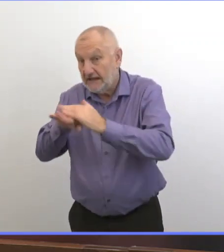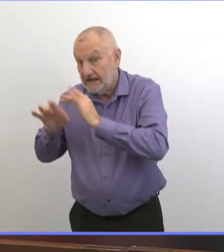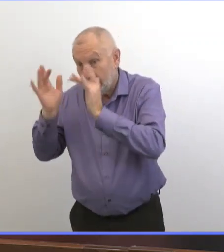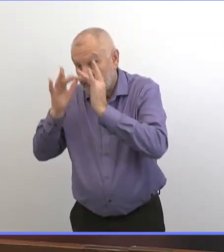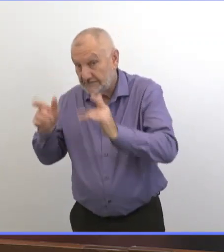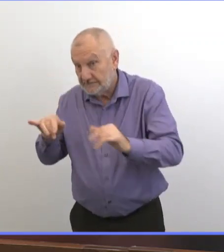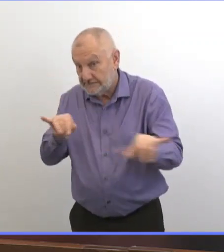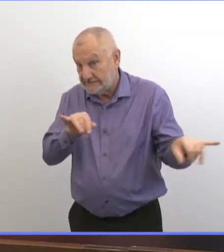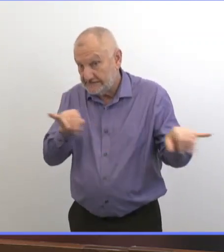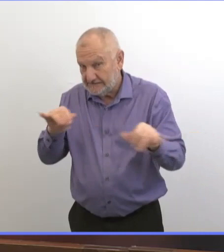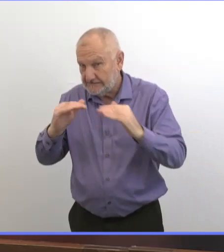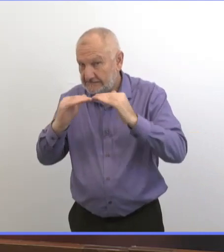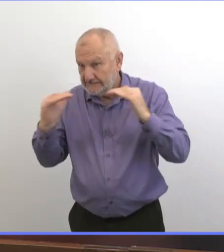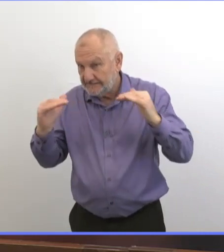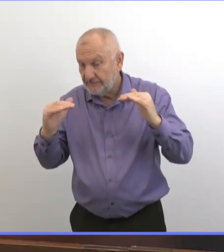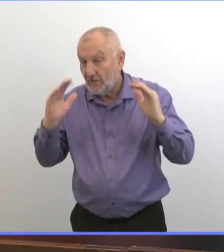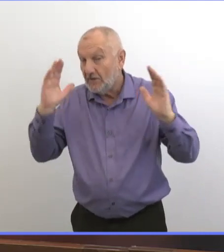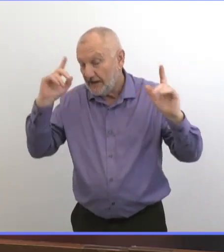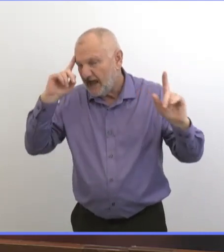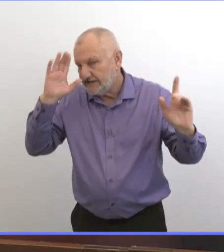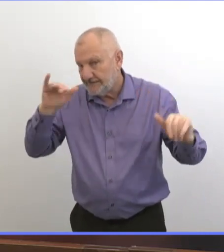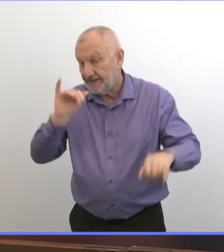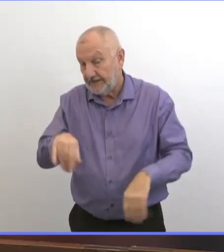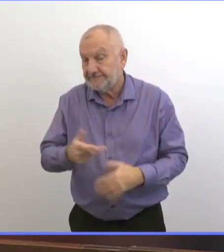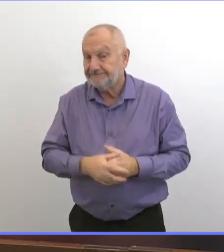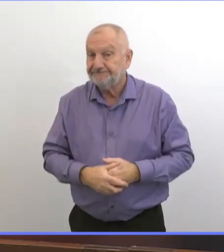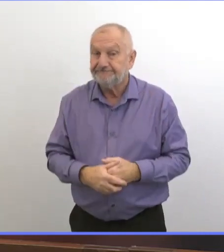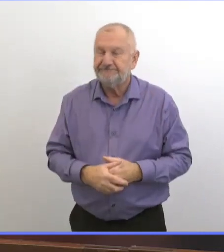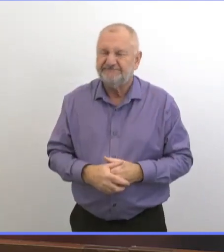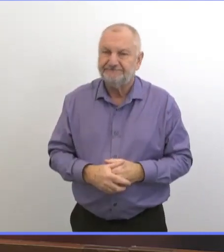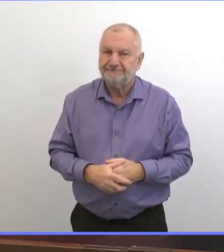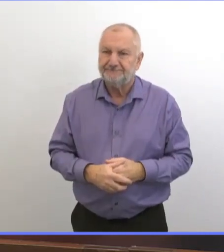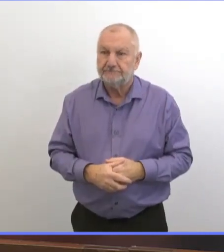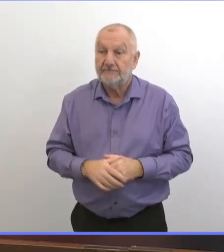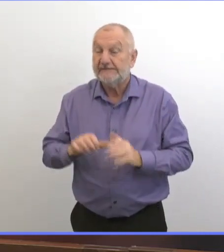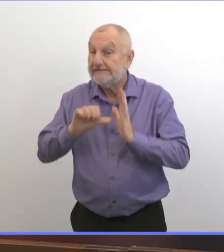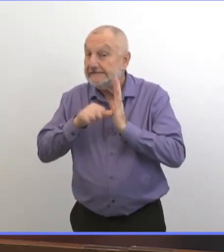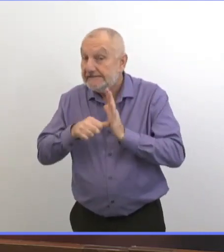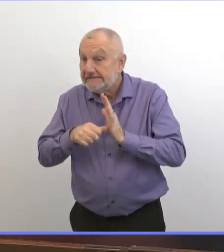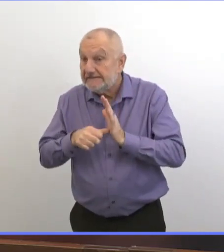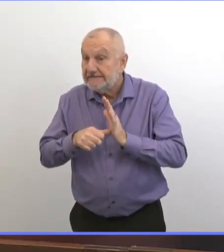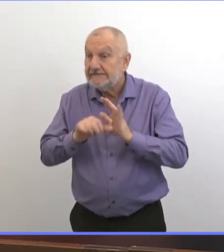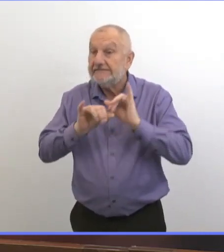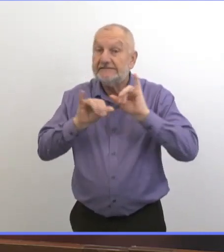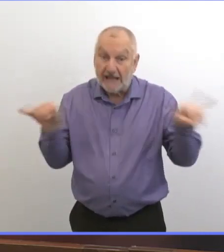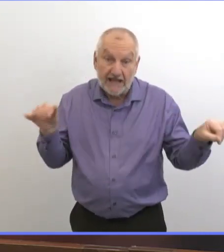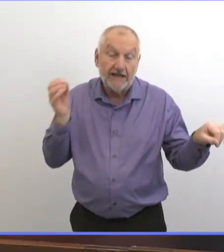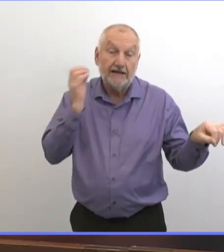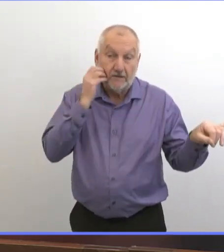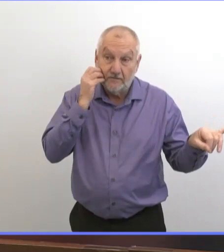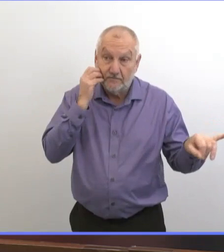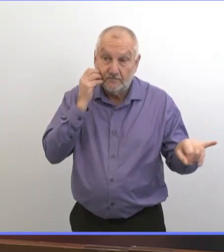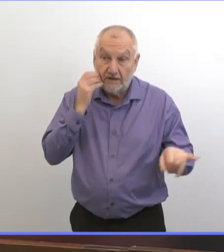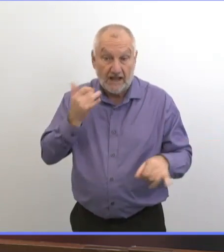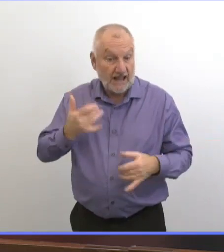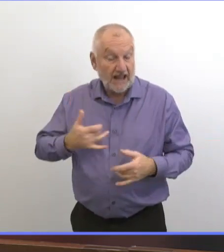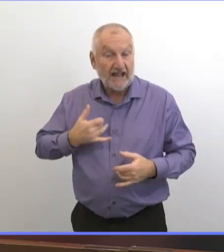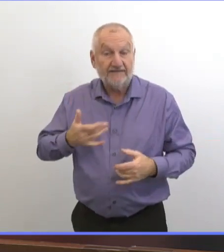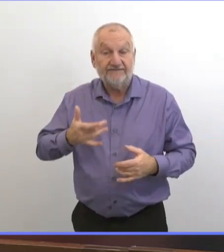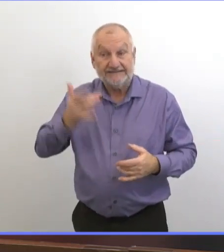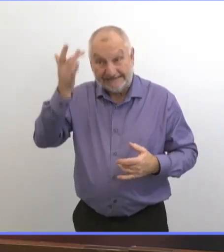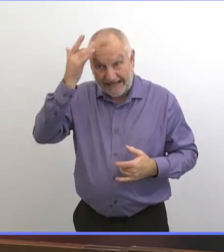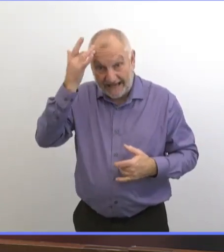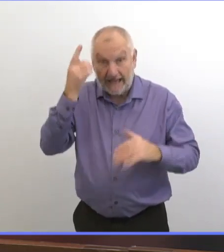Donc le message est clair. Restez chez vous. Si vous avez des symptômes, faites-vous tester dès que possible et